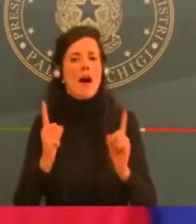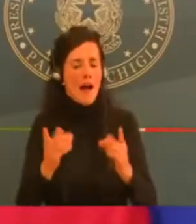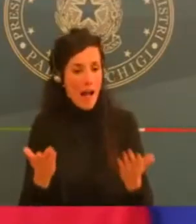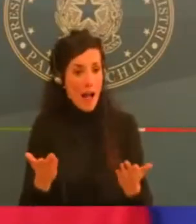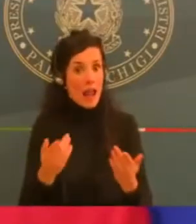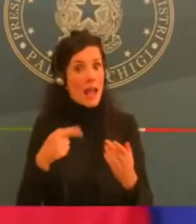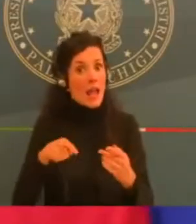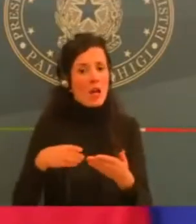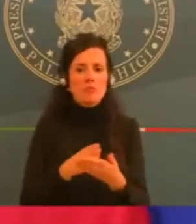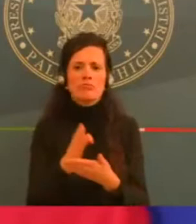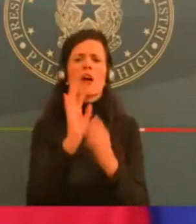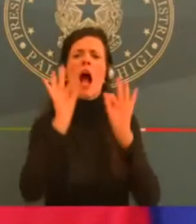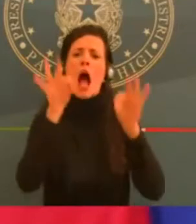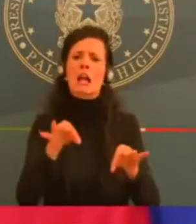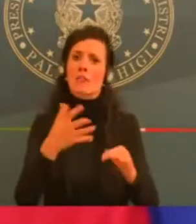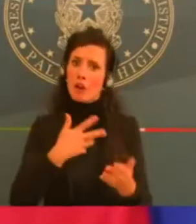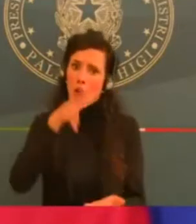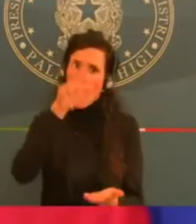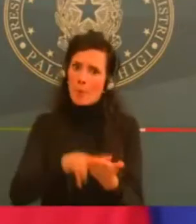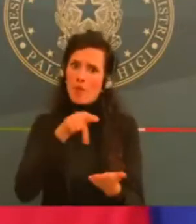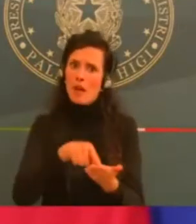Grazie per questa domanda.